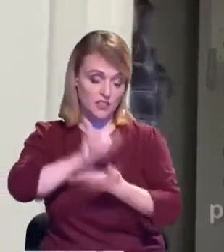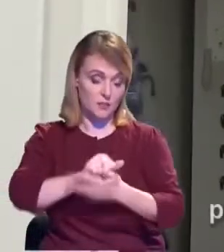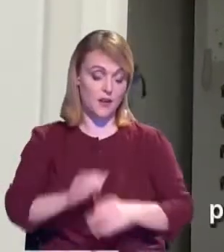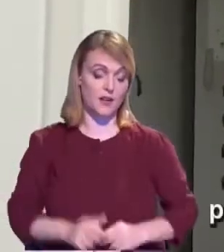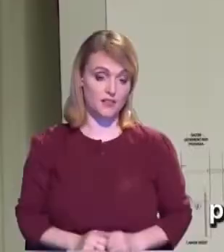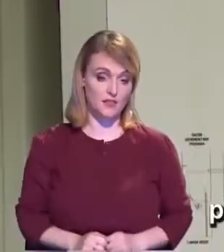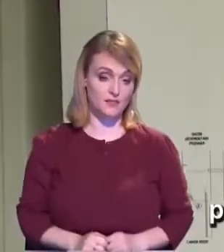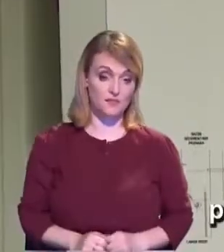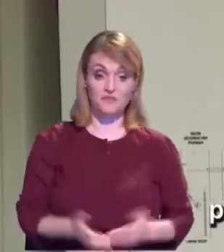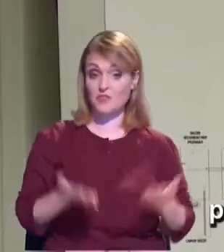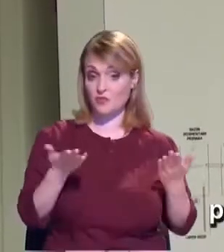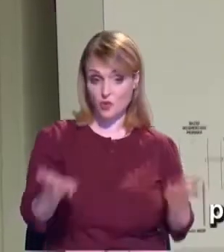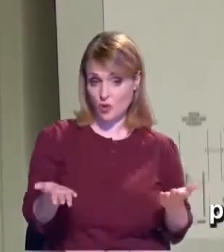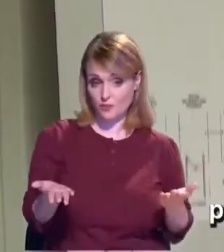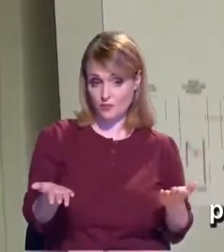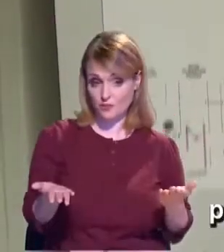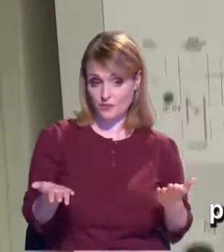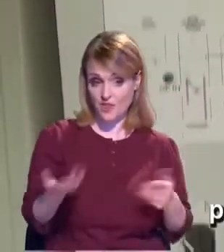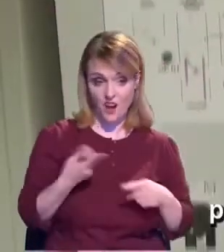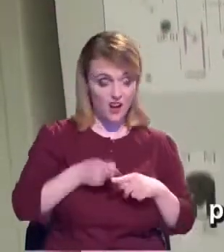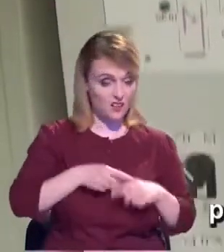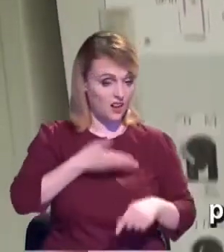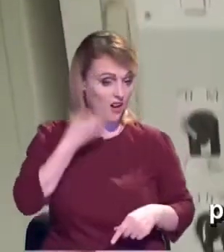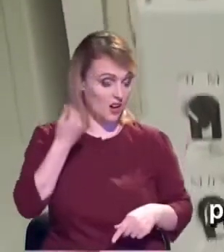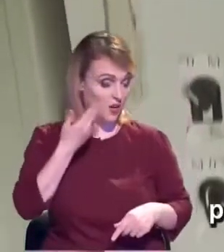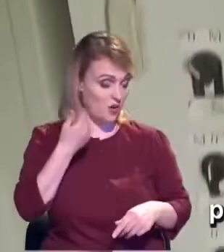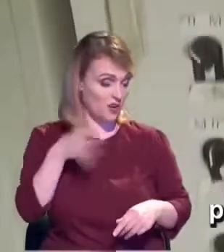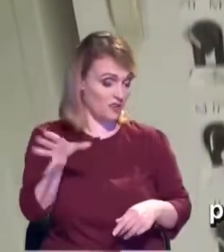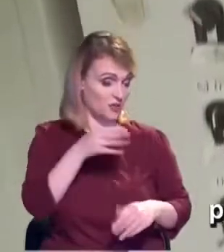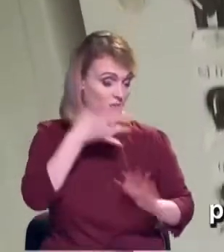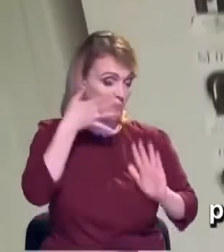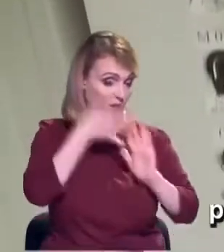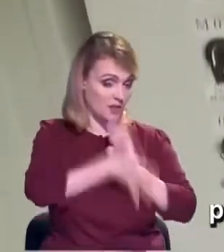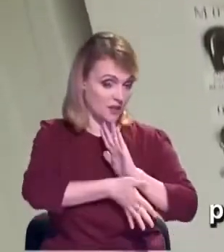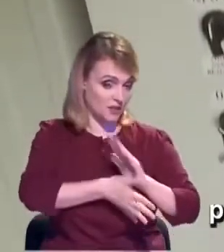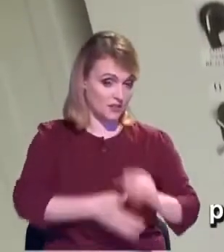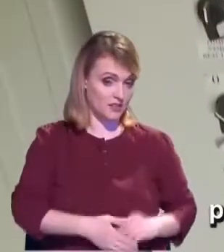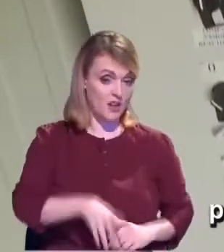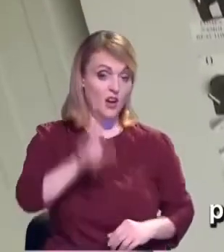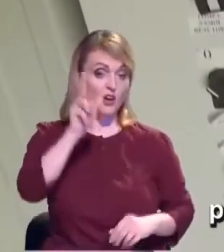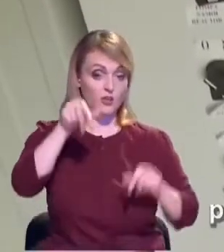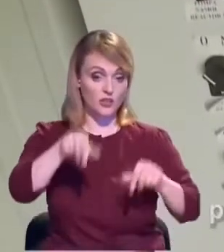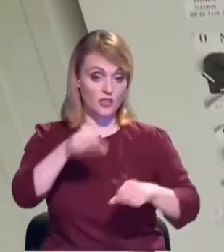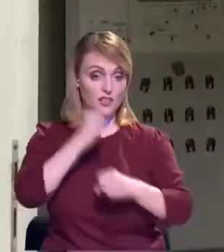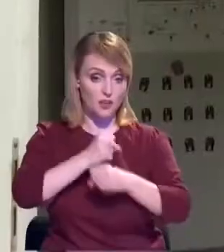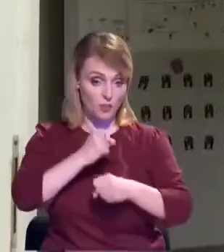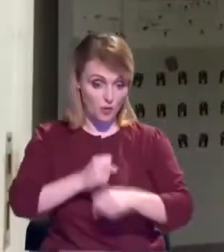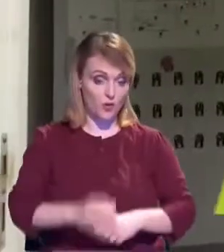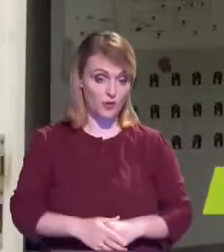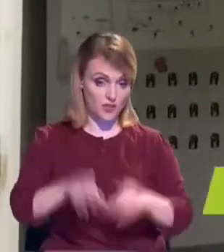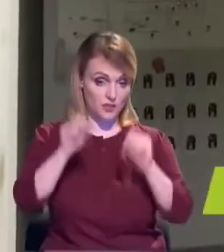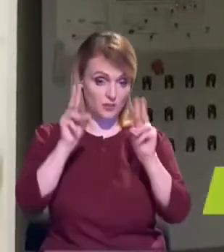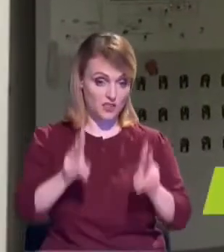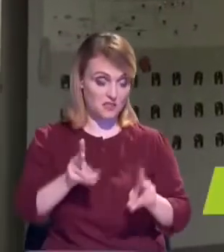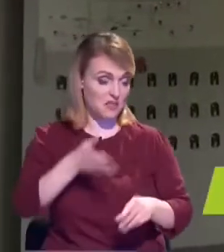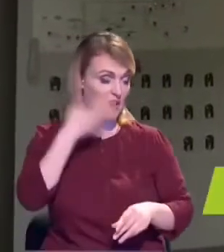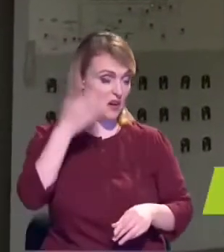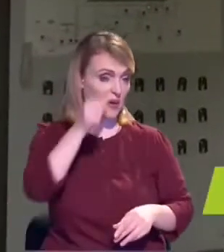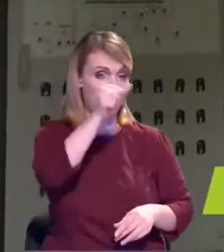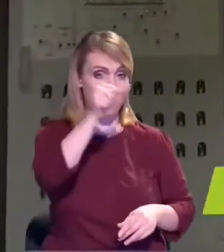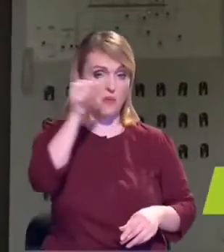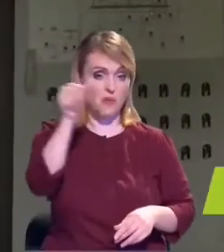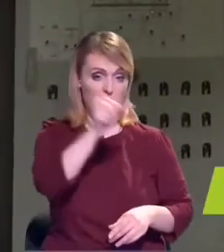Așa, și în acäh encouragement de la oportunită bolți aproape. au fiecta. Că